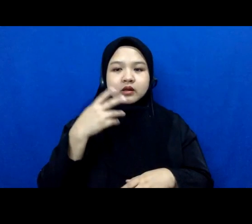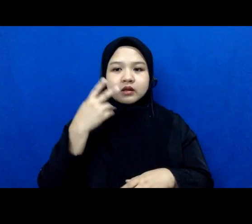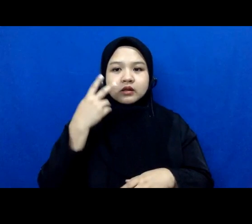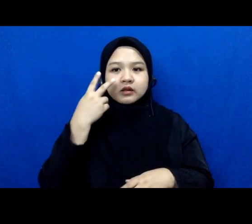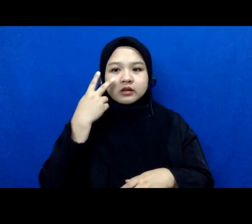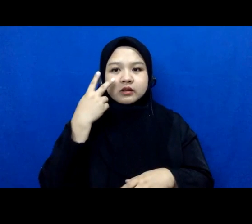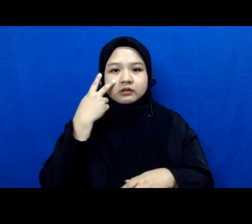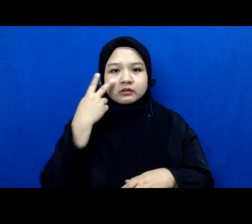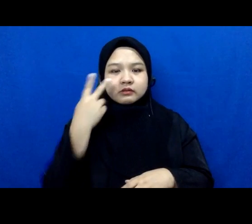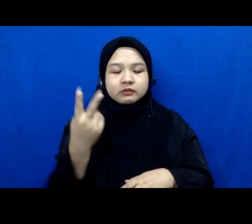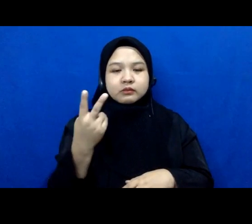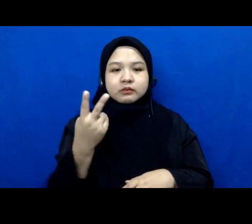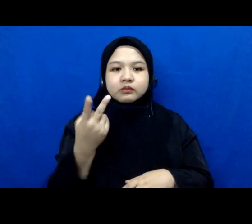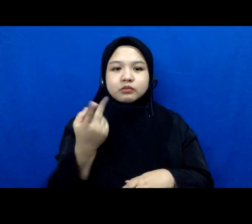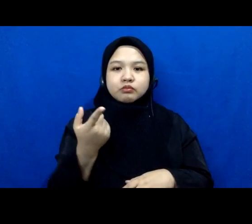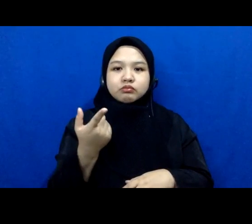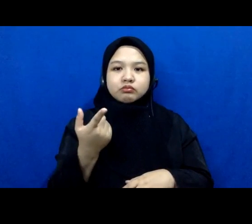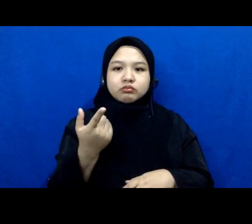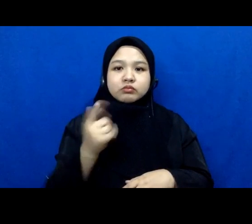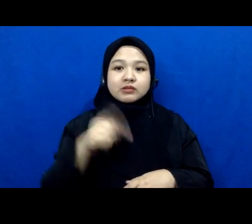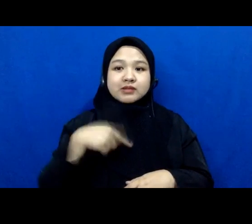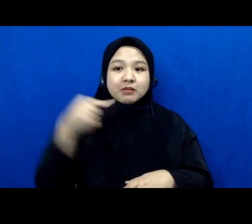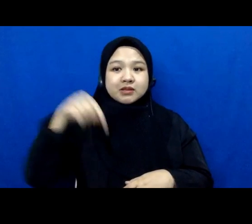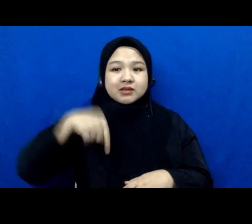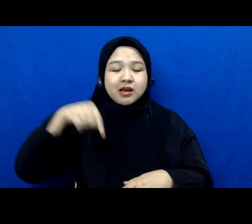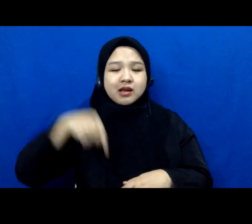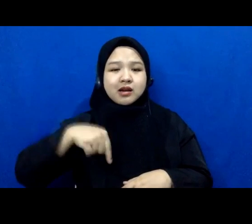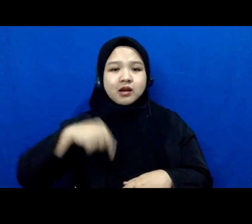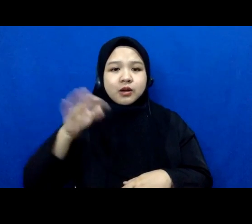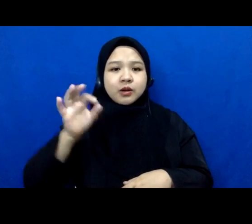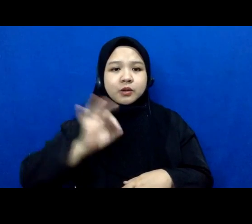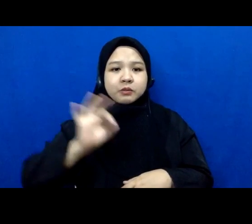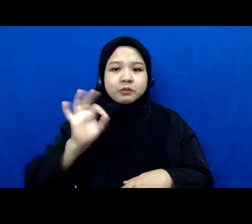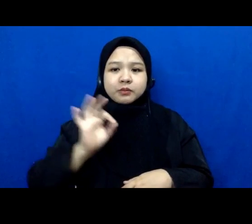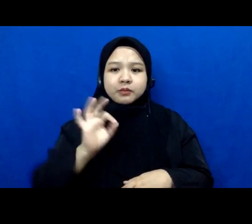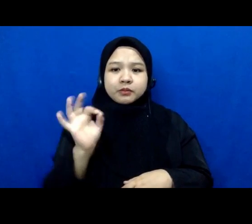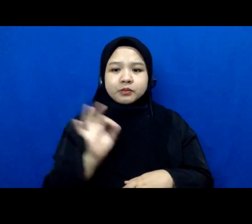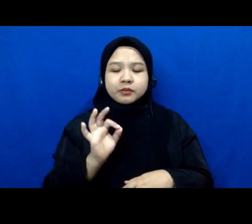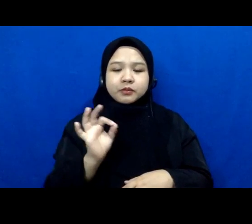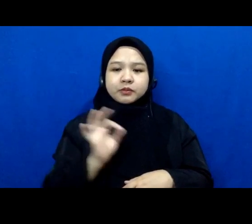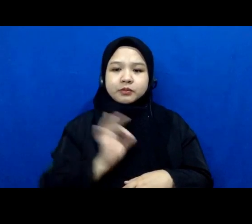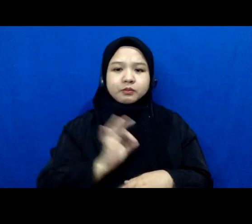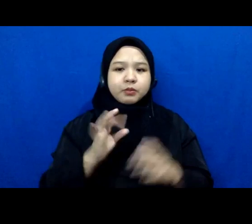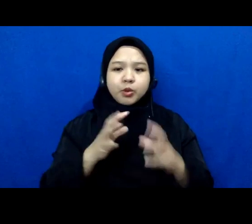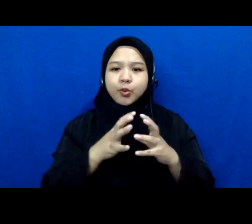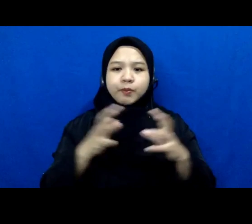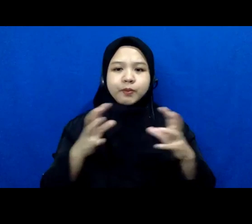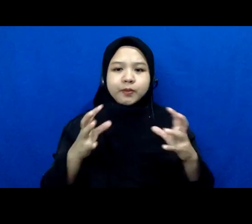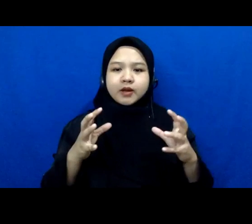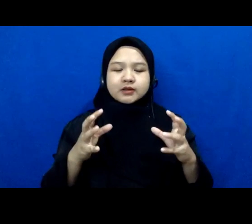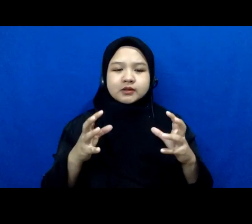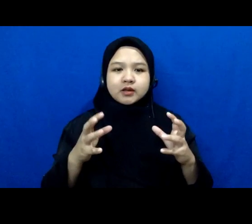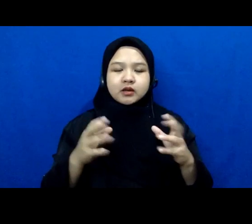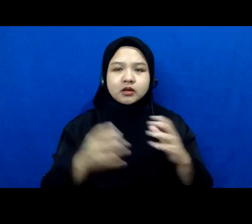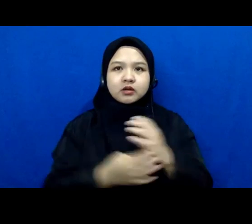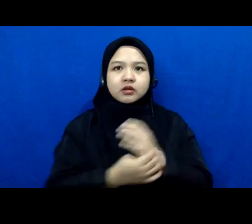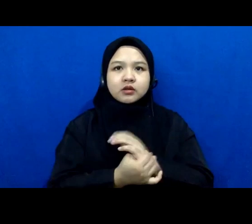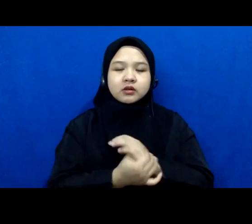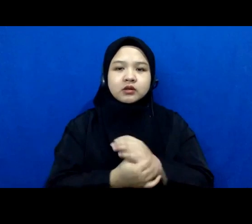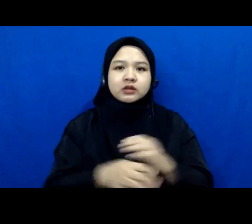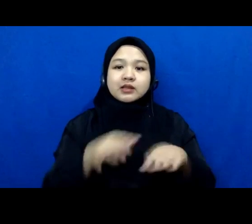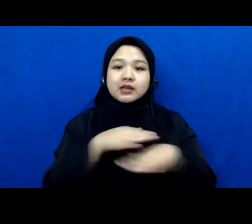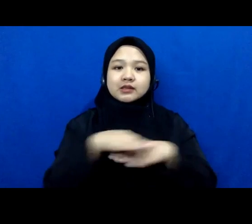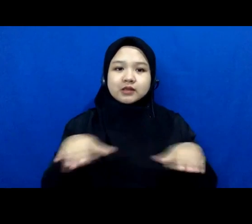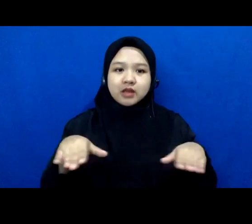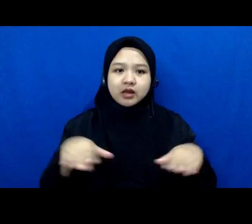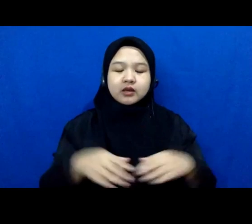belum sampai dengan hal ini kayaknya belum belum belum banyak di apa ya diselesaikan